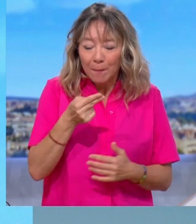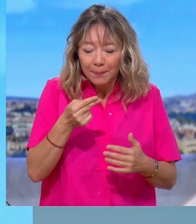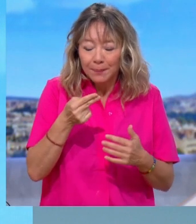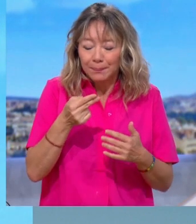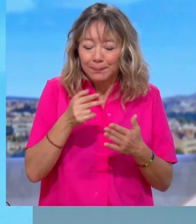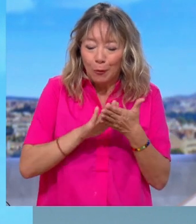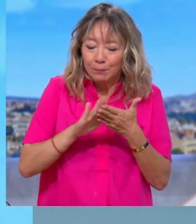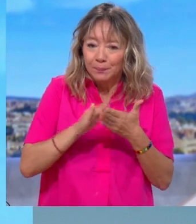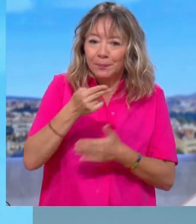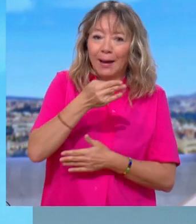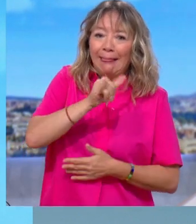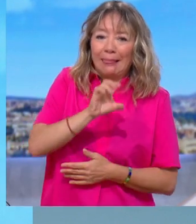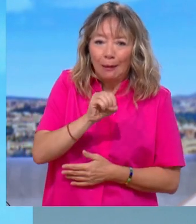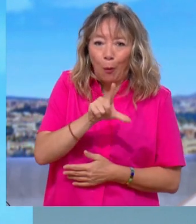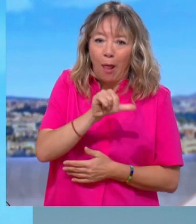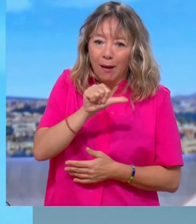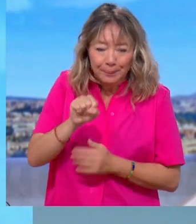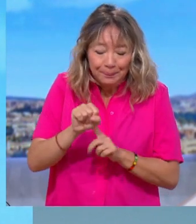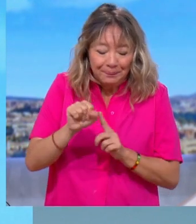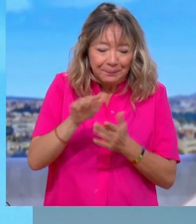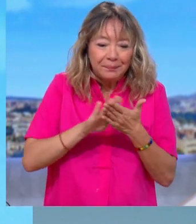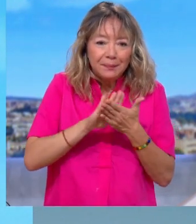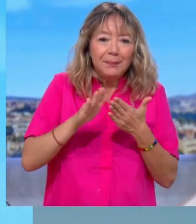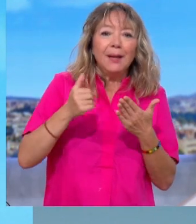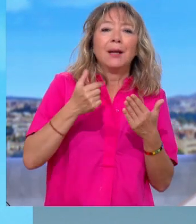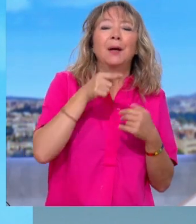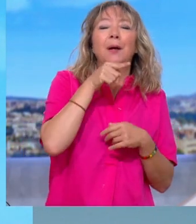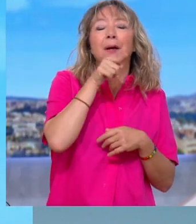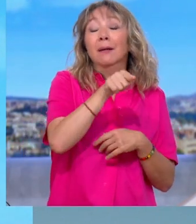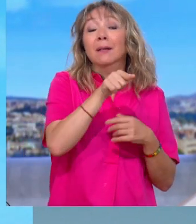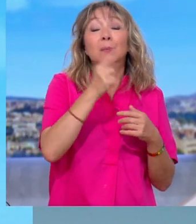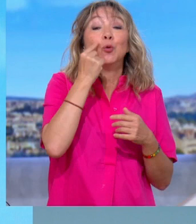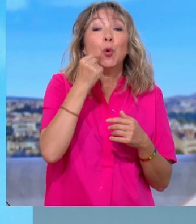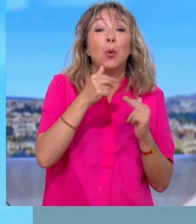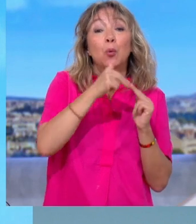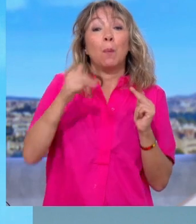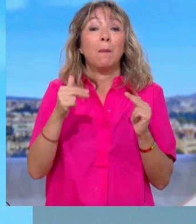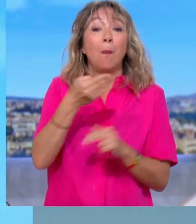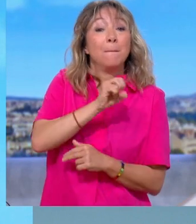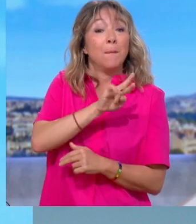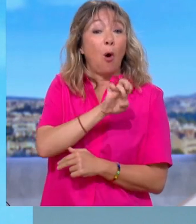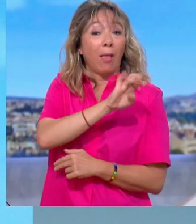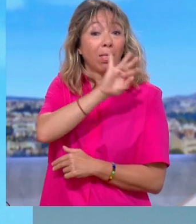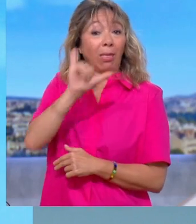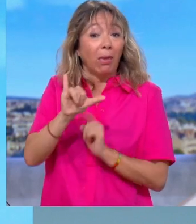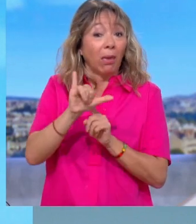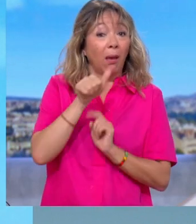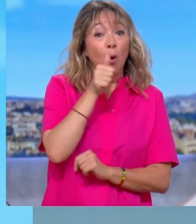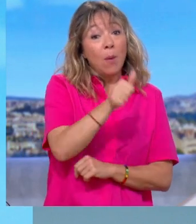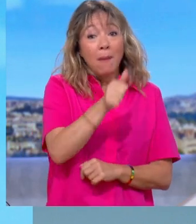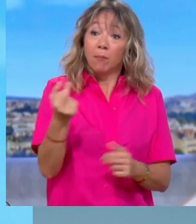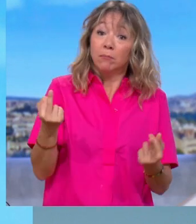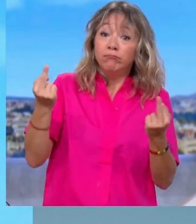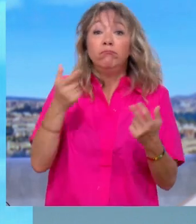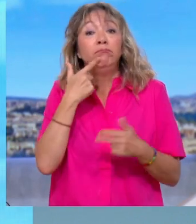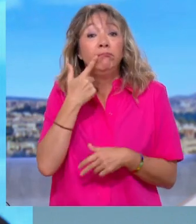révélateur. C'est Éric Dupond-Moretti. À quelle règle obéit-il quand il fermerait d'honneur à l'Assemblée nationale ? Vous